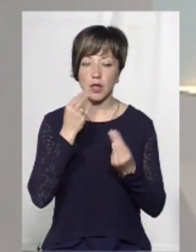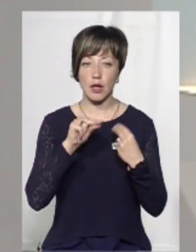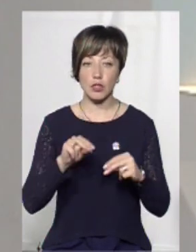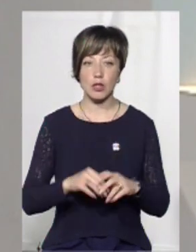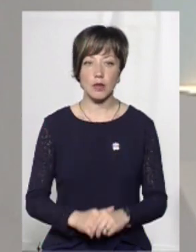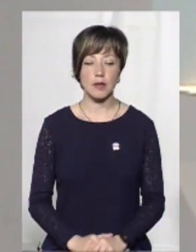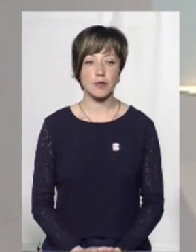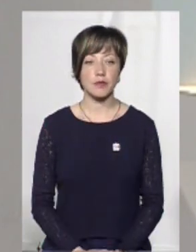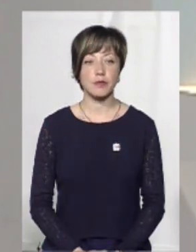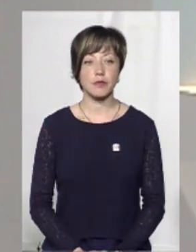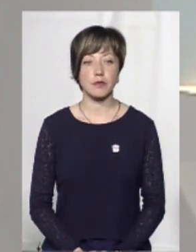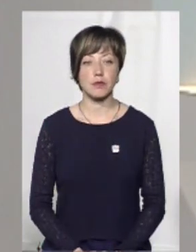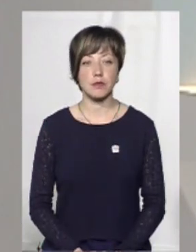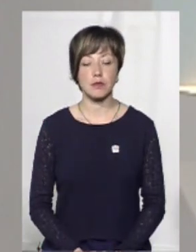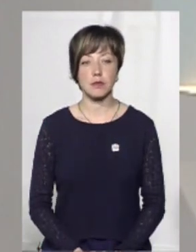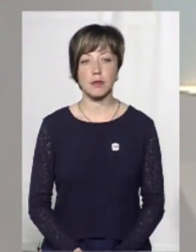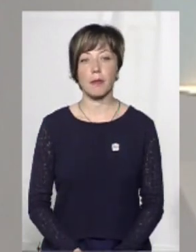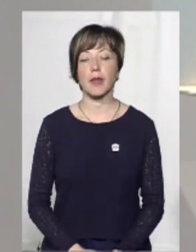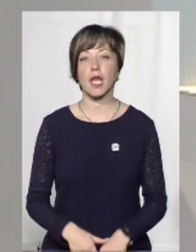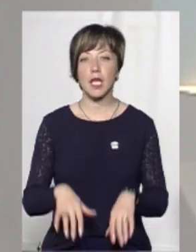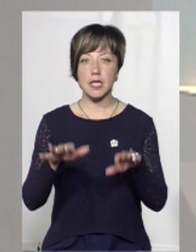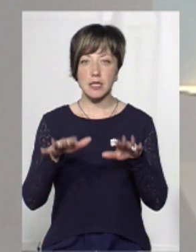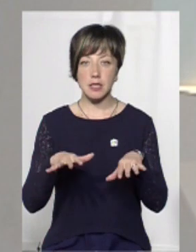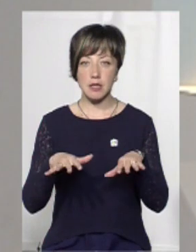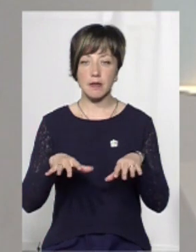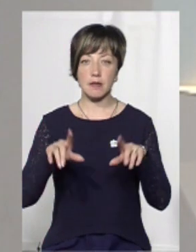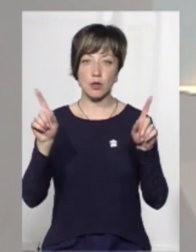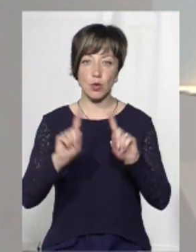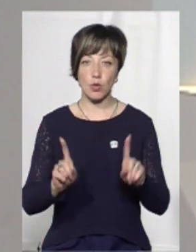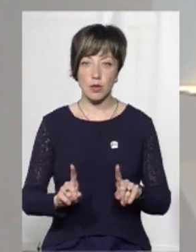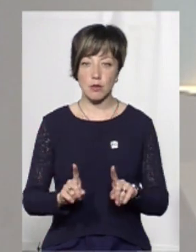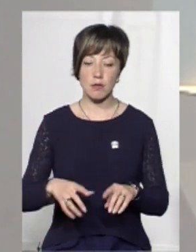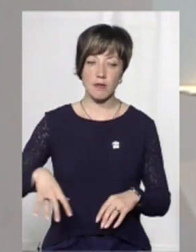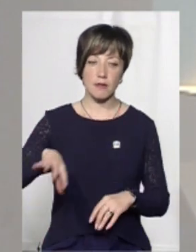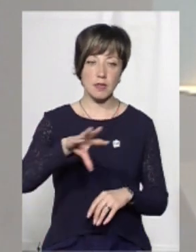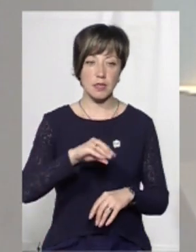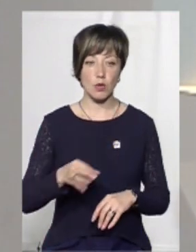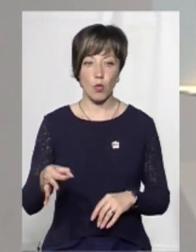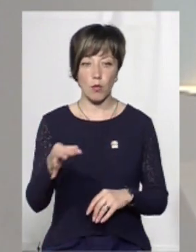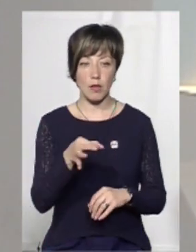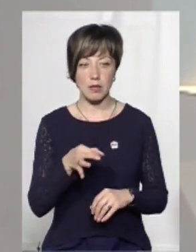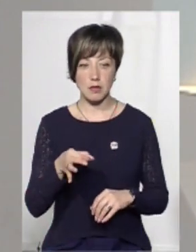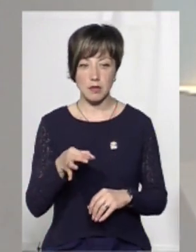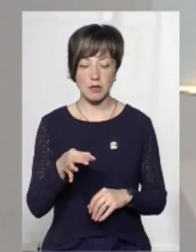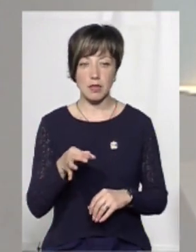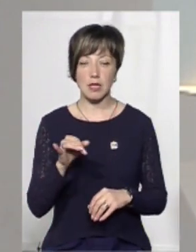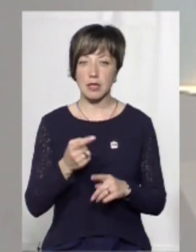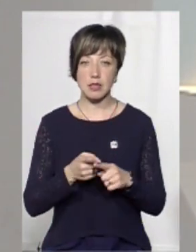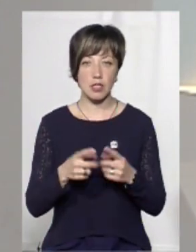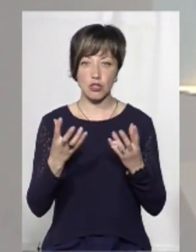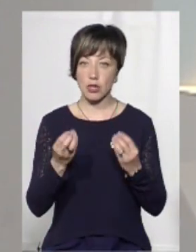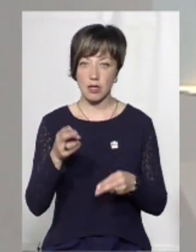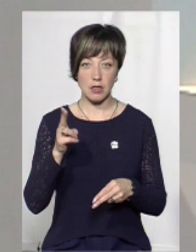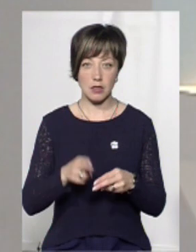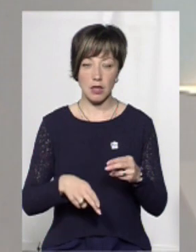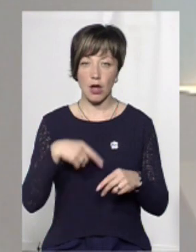кращий ситуація. Зливи з грозами прокутилися усією областю. І це ще не